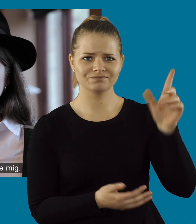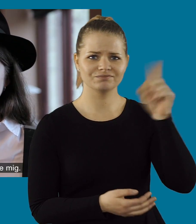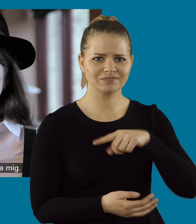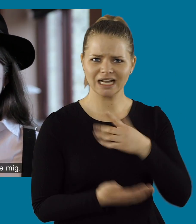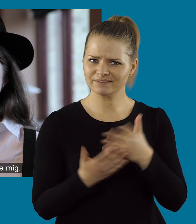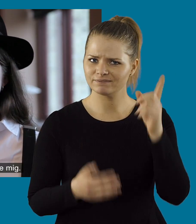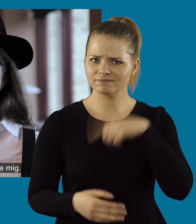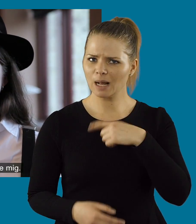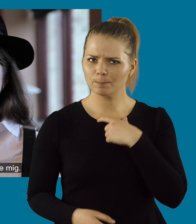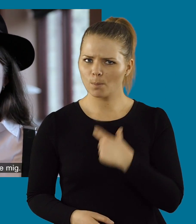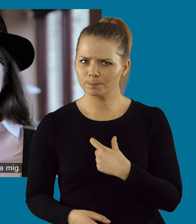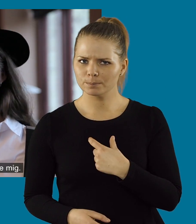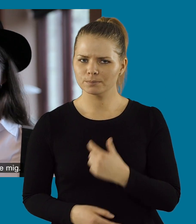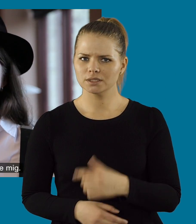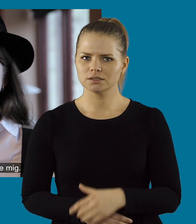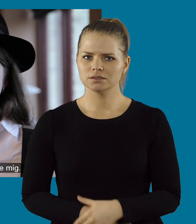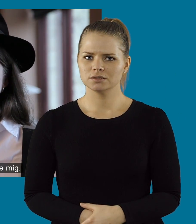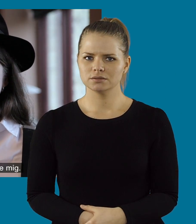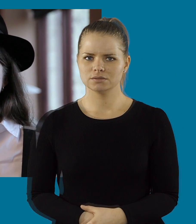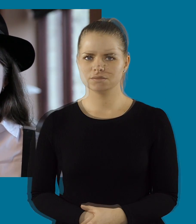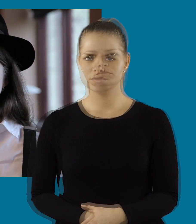Att samhället är fel på, inte mig.